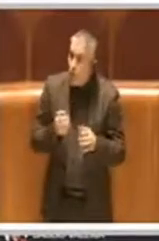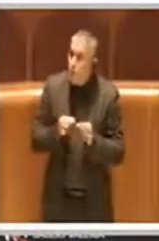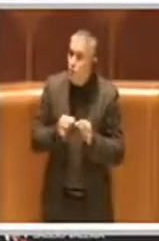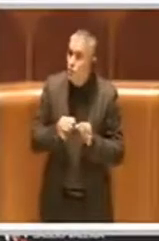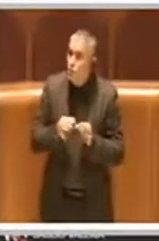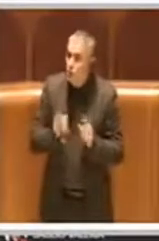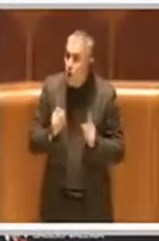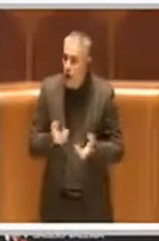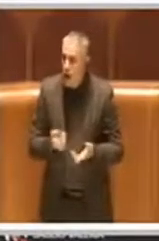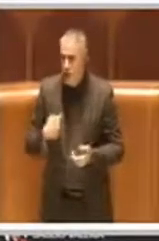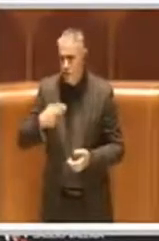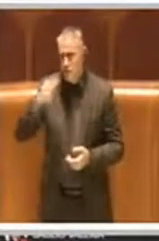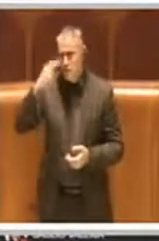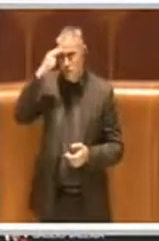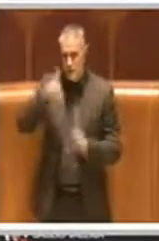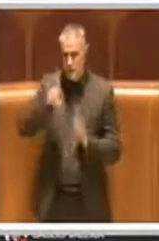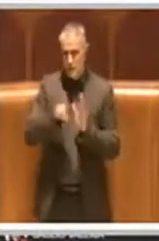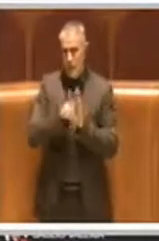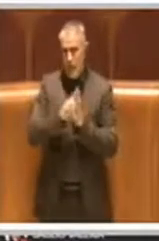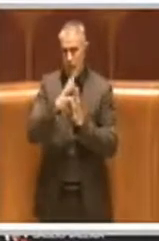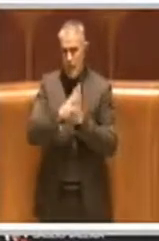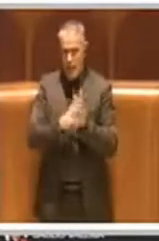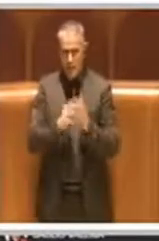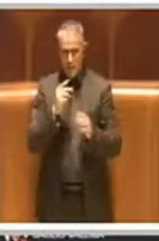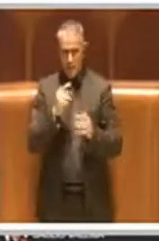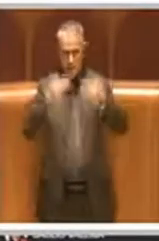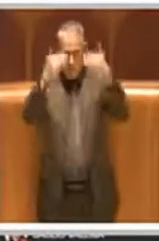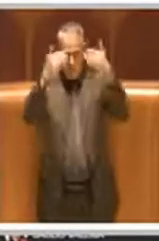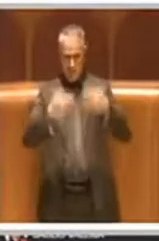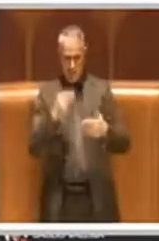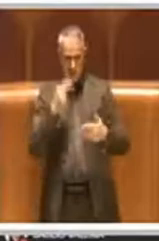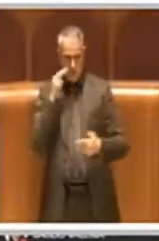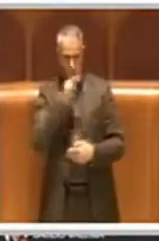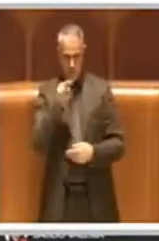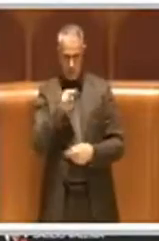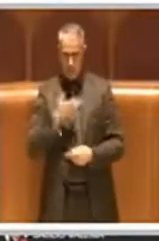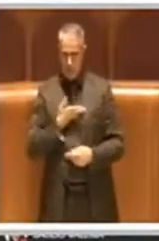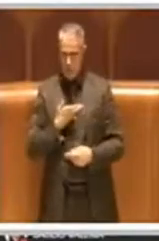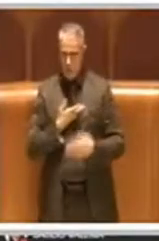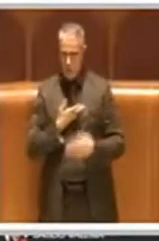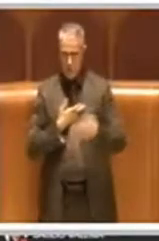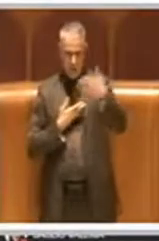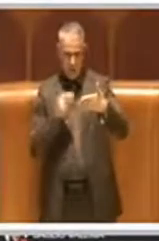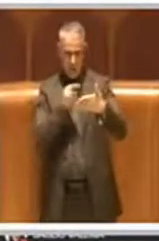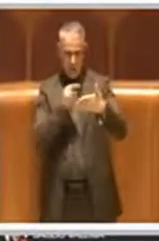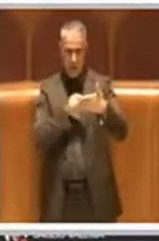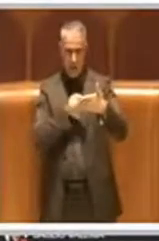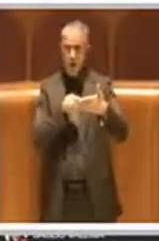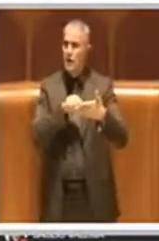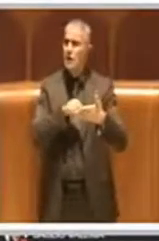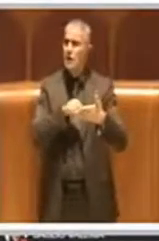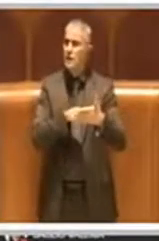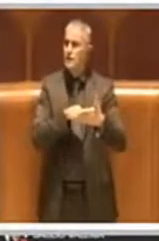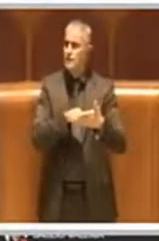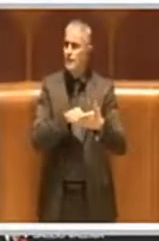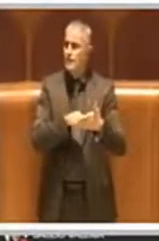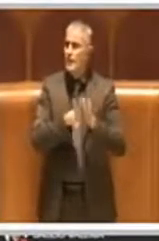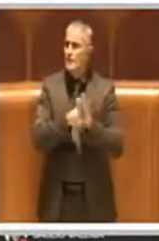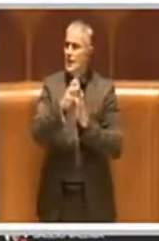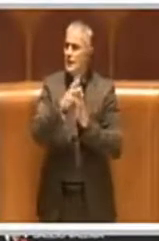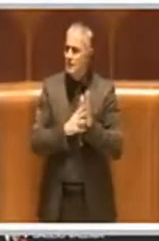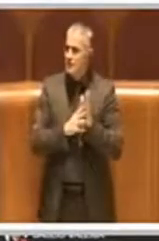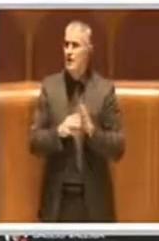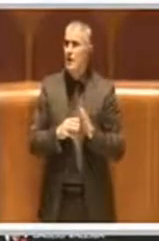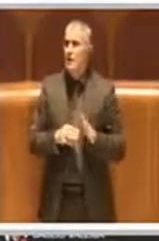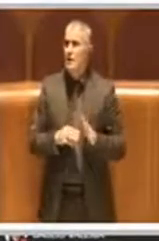delibera, ce l'ho davanti agli occhi, la sto scorrendo, è praticamente della seduta